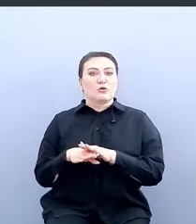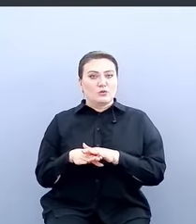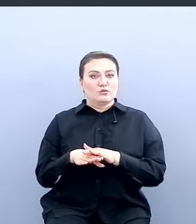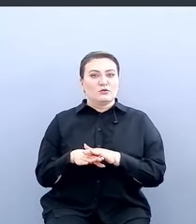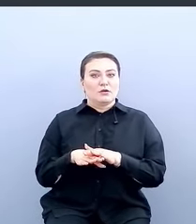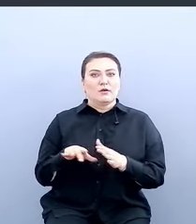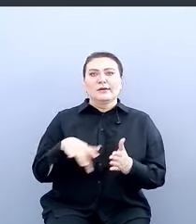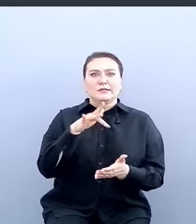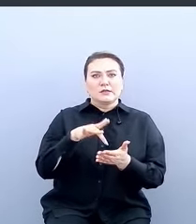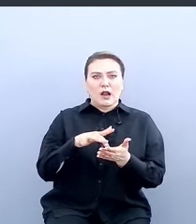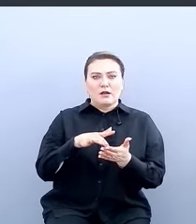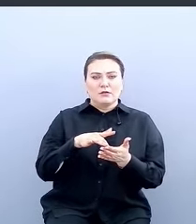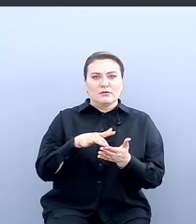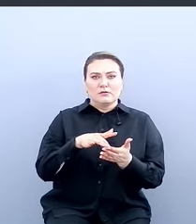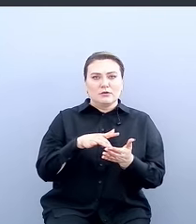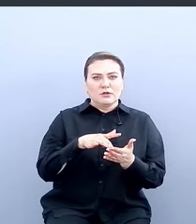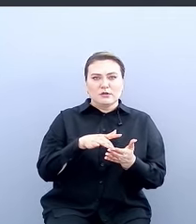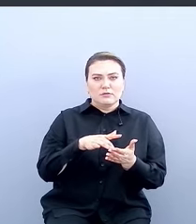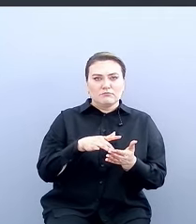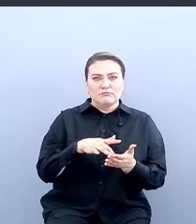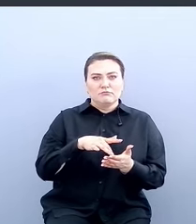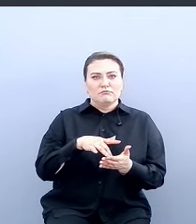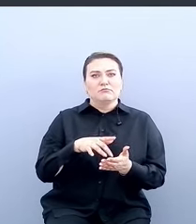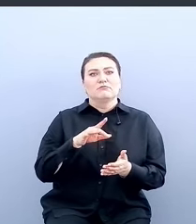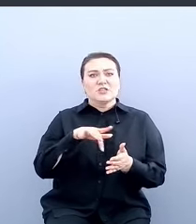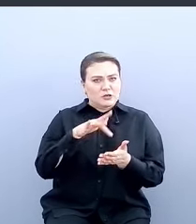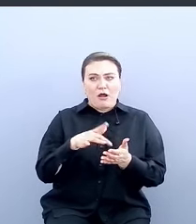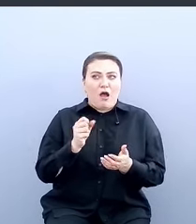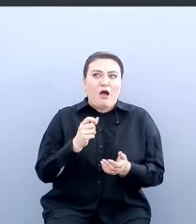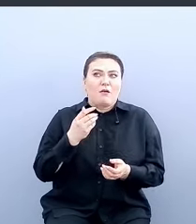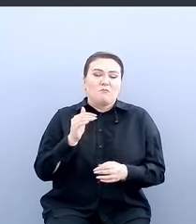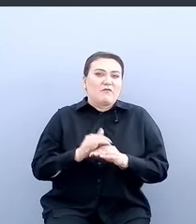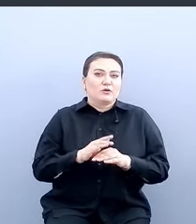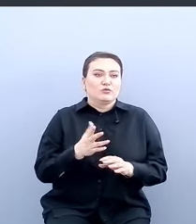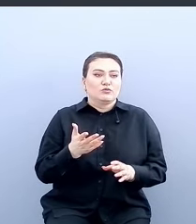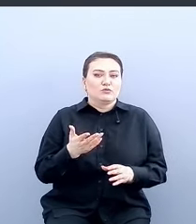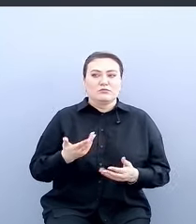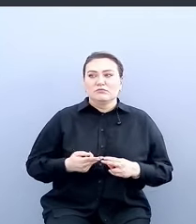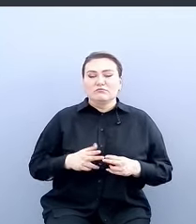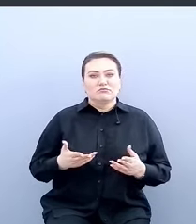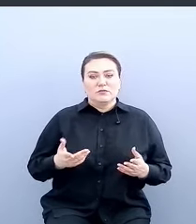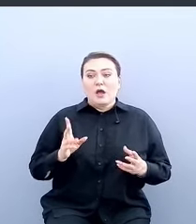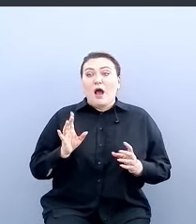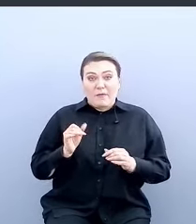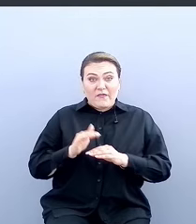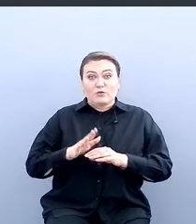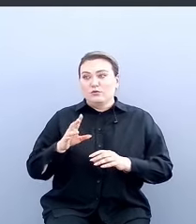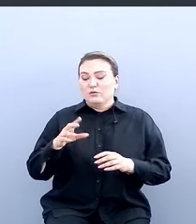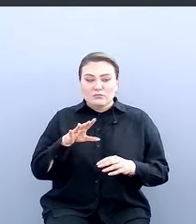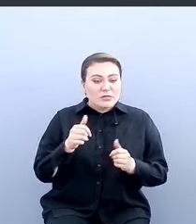центральной Б, но фактически, по сути, живут в юните, живут продуктом, буквально сидят рядом с инженером,